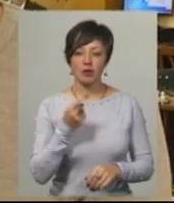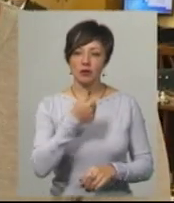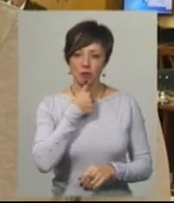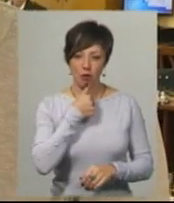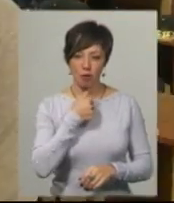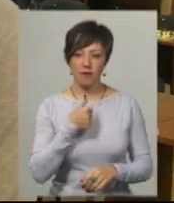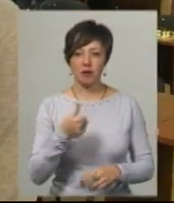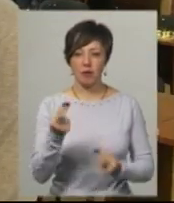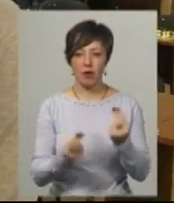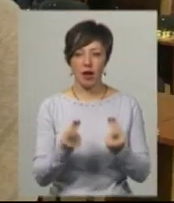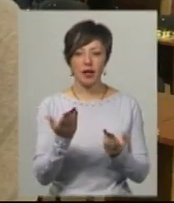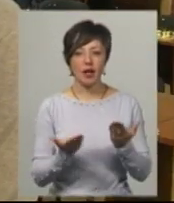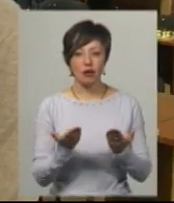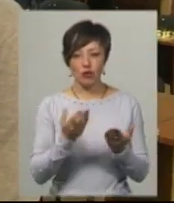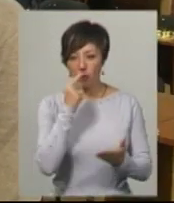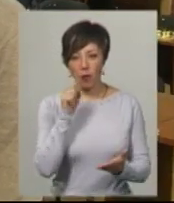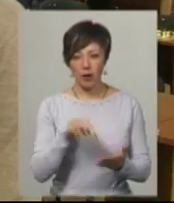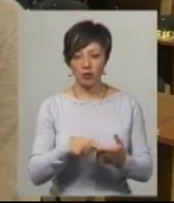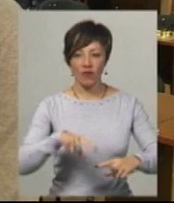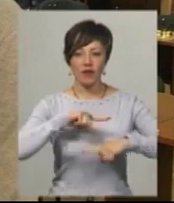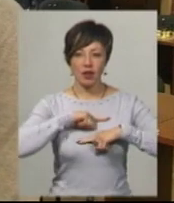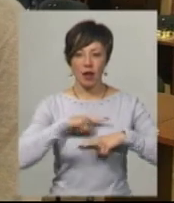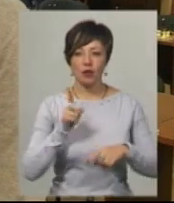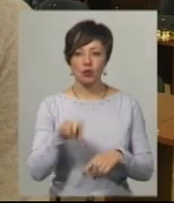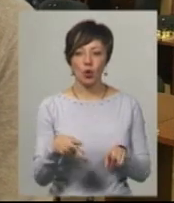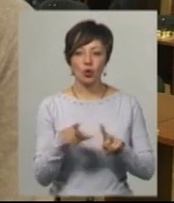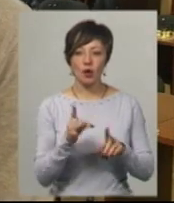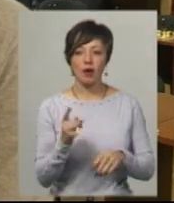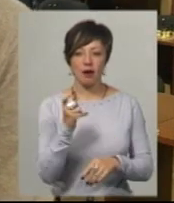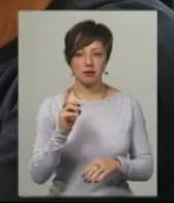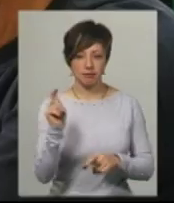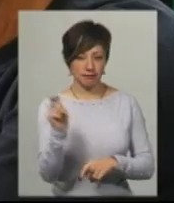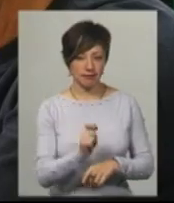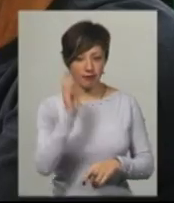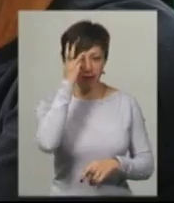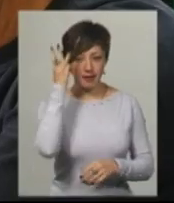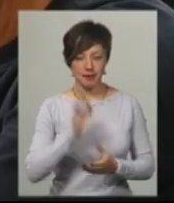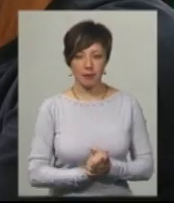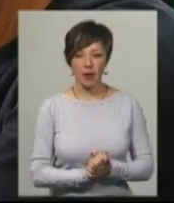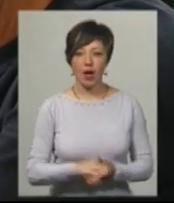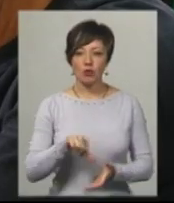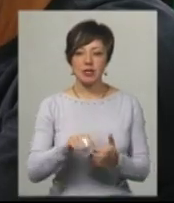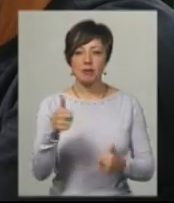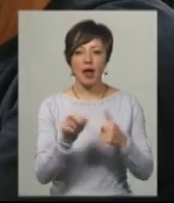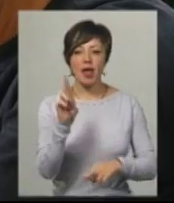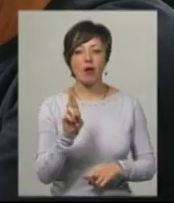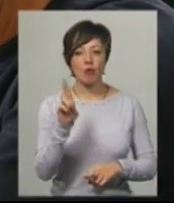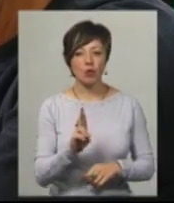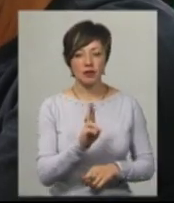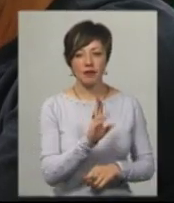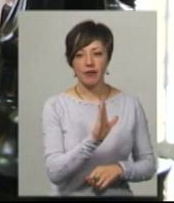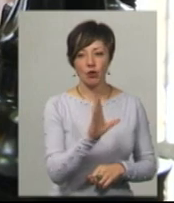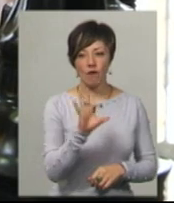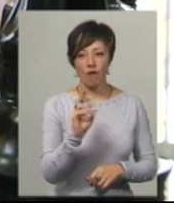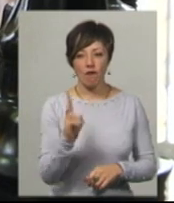пограти. Якщо попаду в фінал, то вже другий раз буду в Хмельницьку. Учасник змагань із ярмолиниць Юктор Вовк